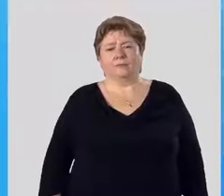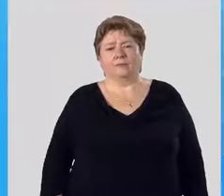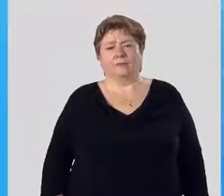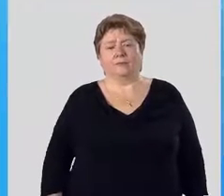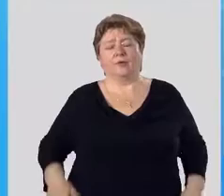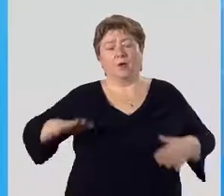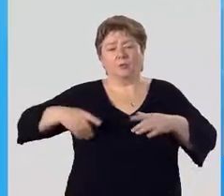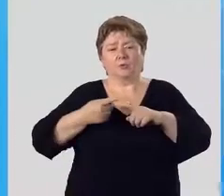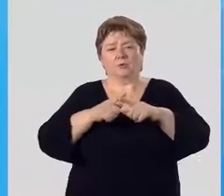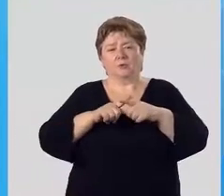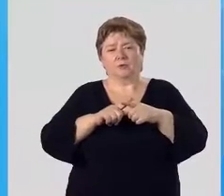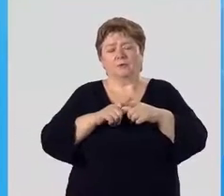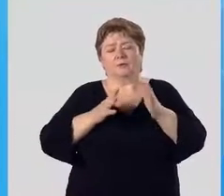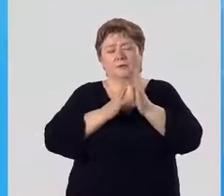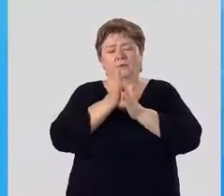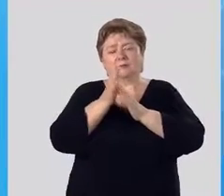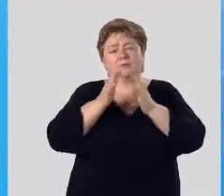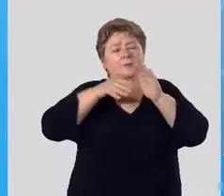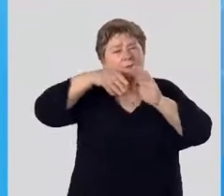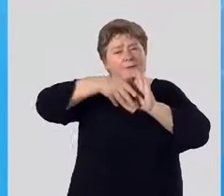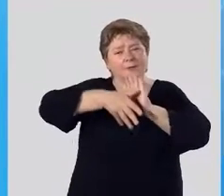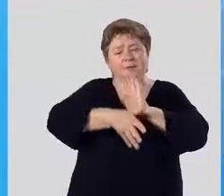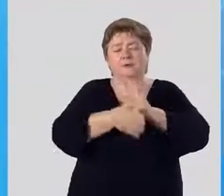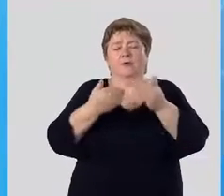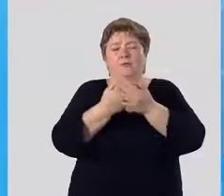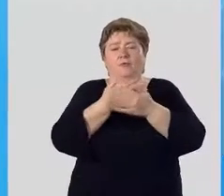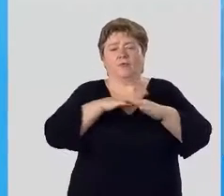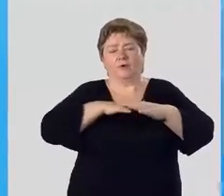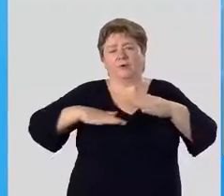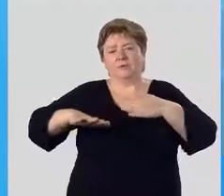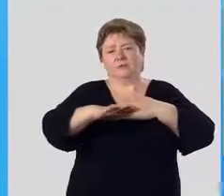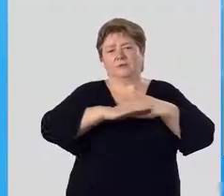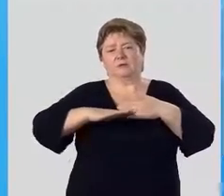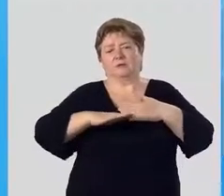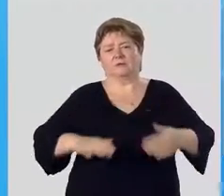После этого растения прорастают в новых местах.